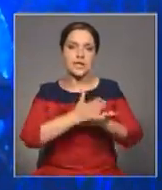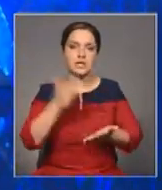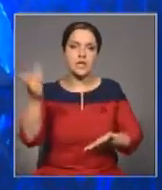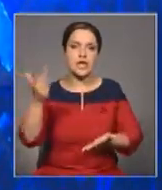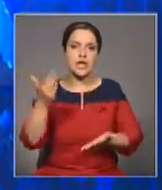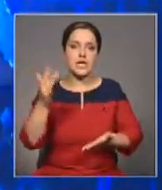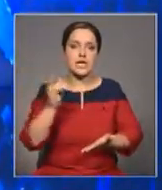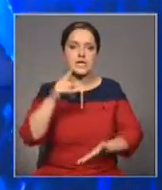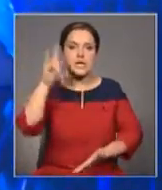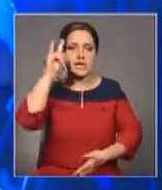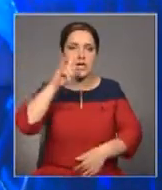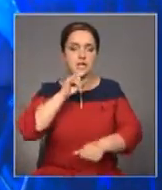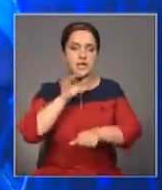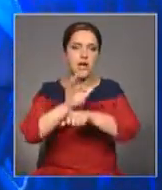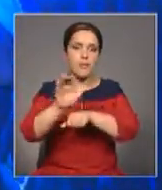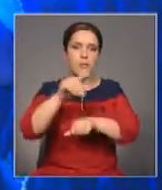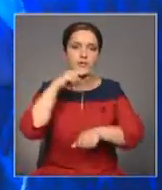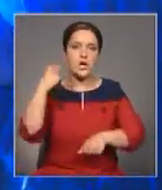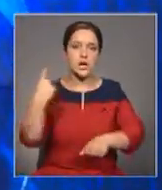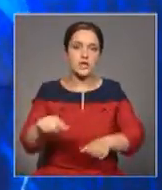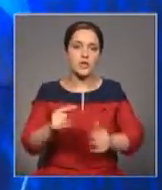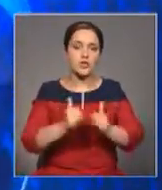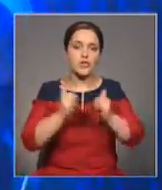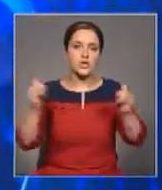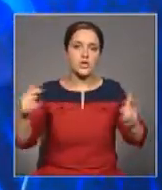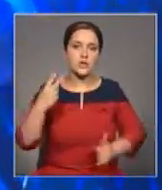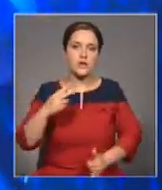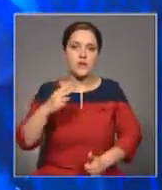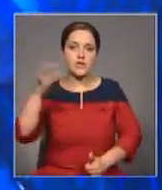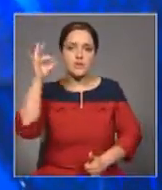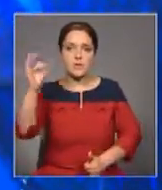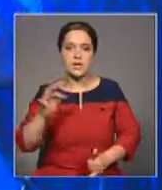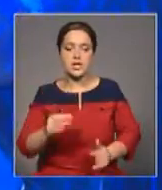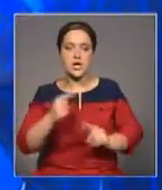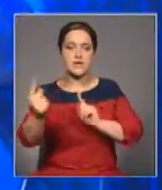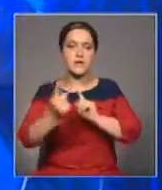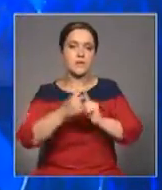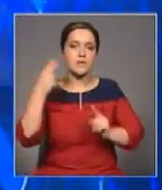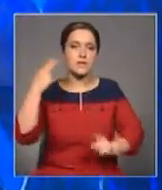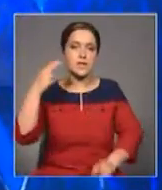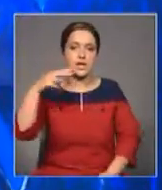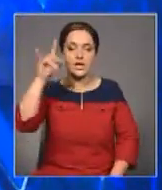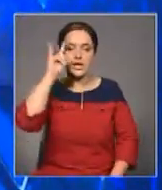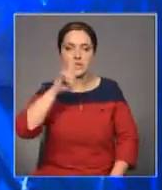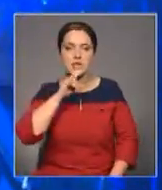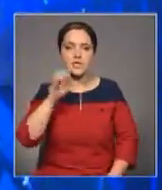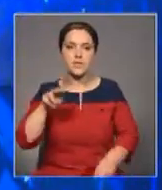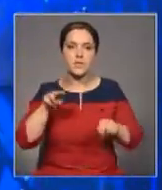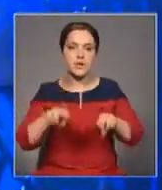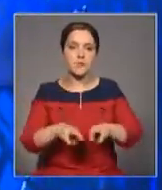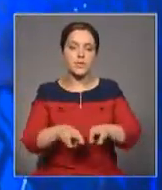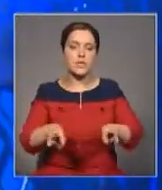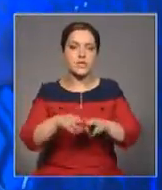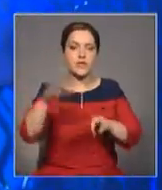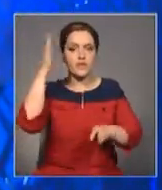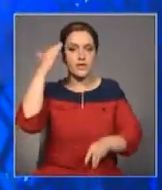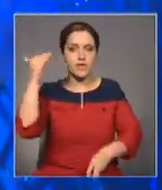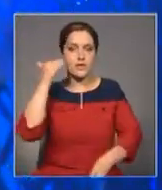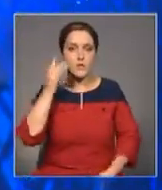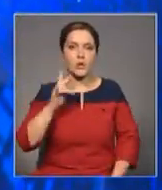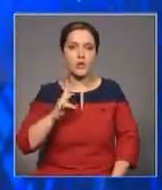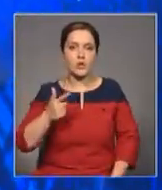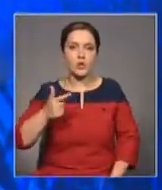Экспорт из Казахстана в Россию за последнее время увеличился на 20%. А на встрече президента Казахстана с премьер-министром